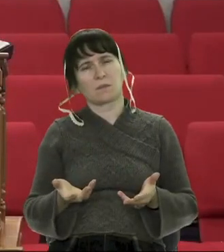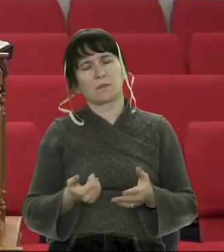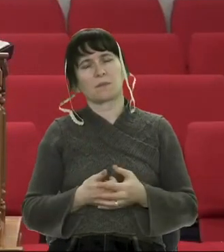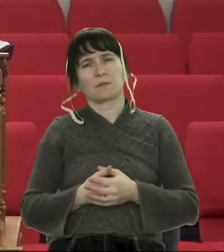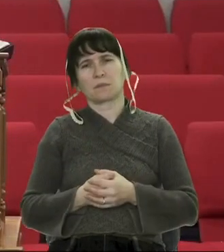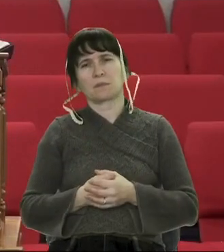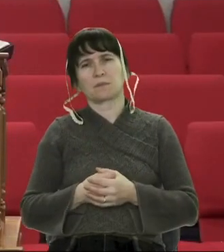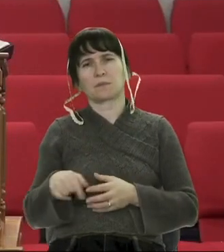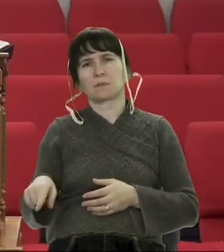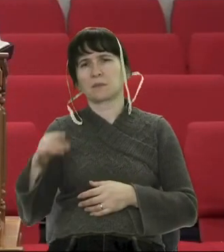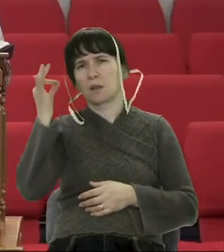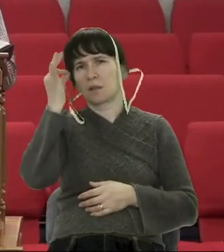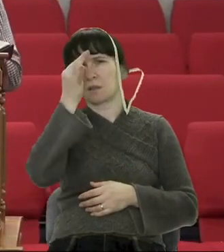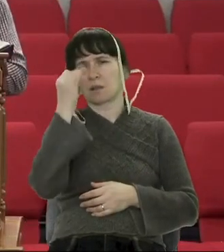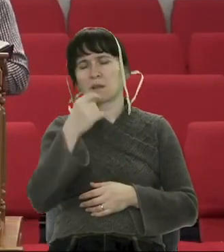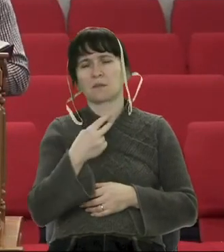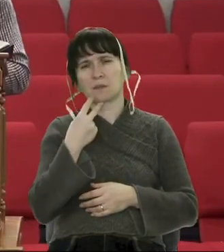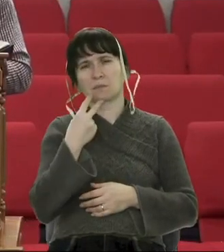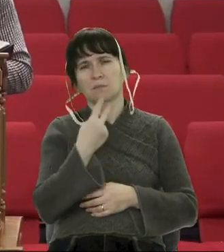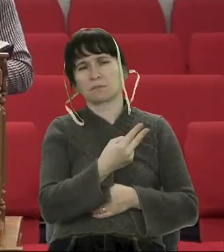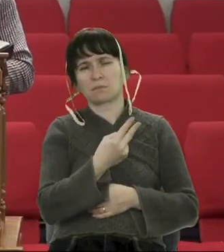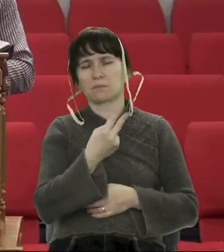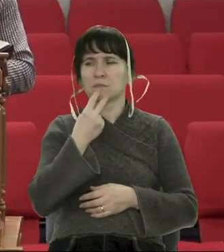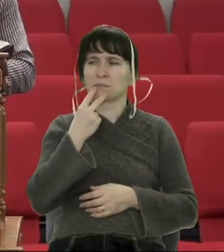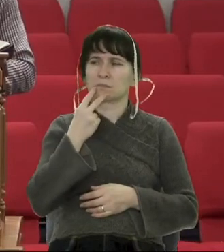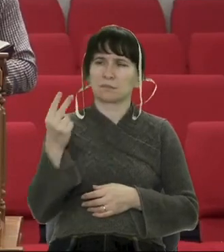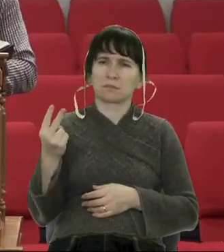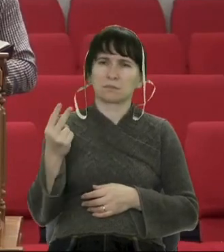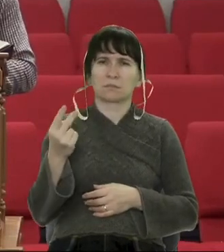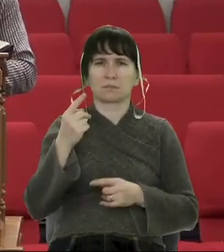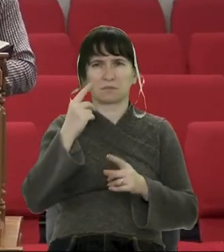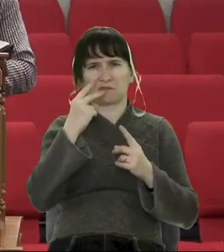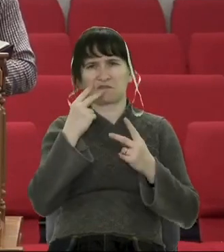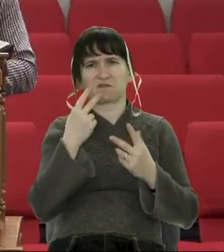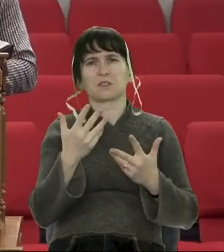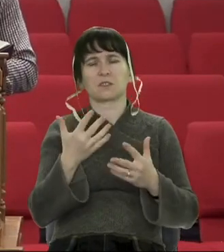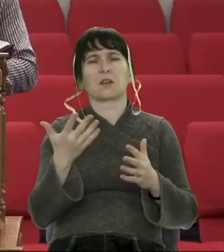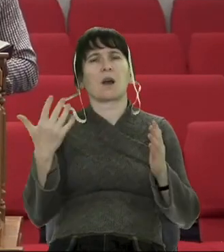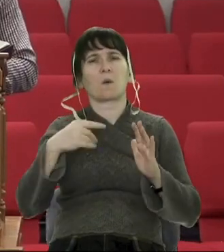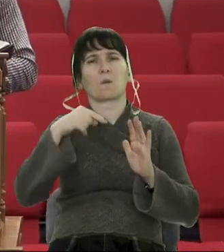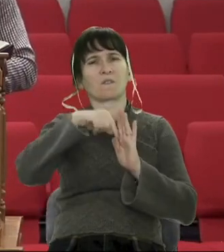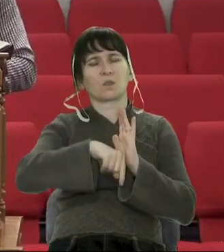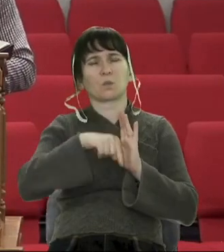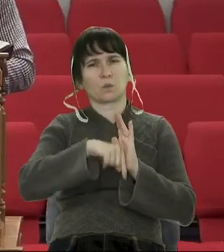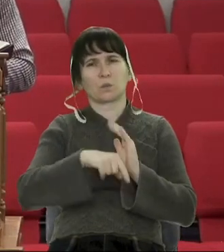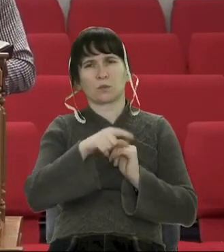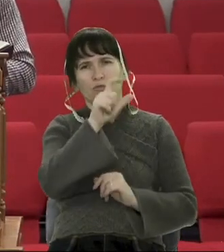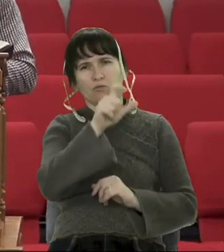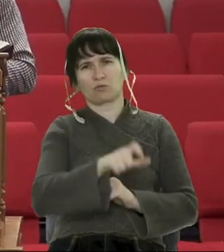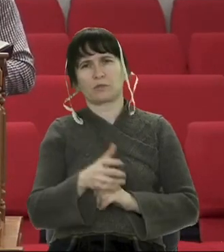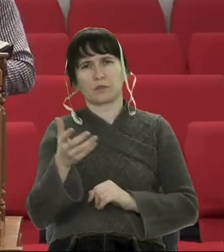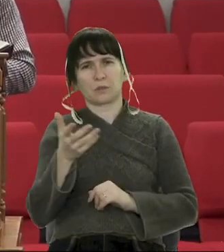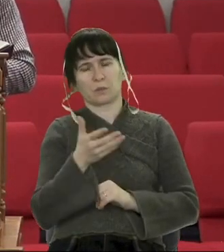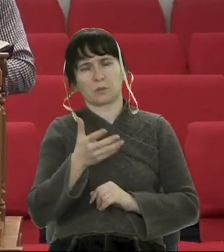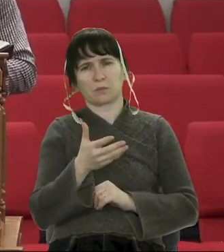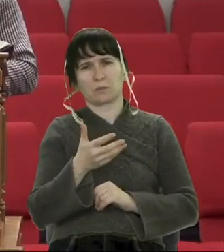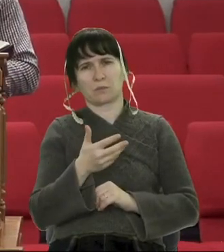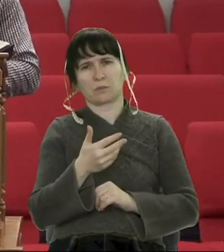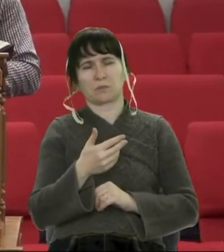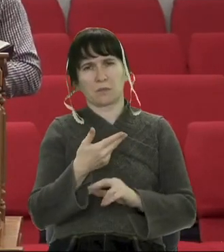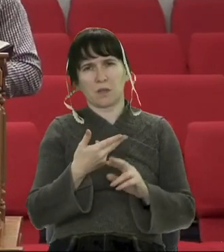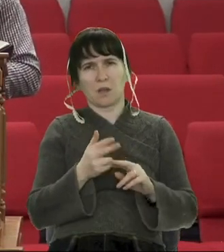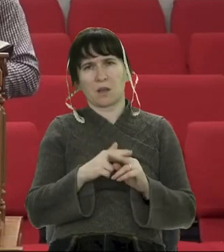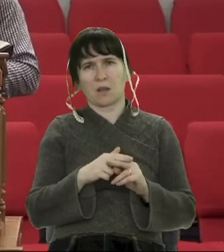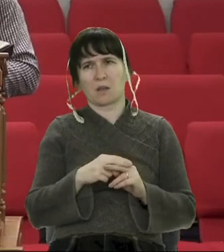Давид всередині себе мав це розпізнання. Коли він в друзях, в друзях, він